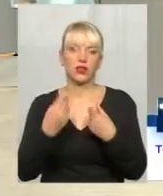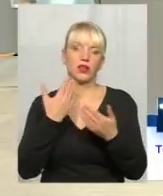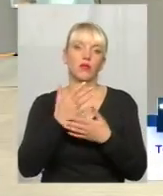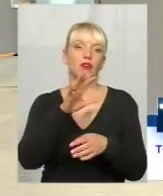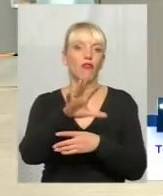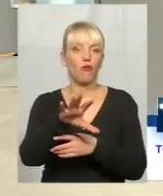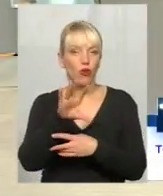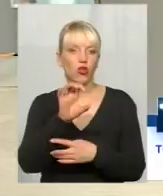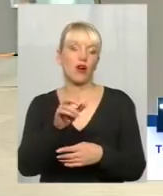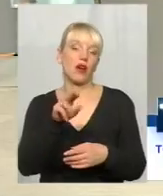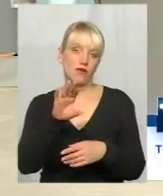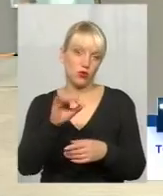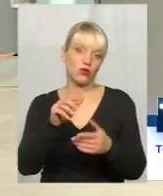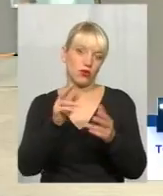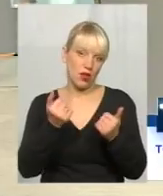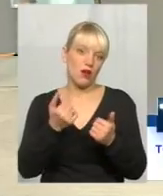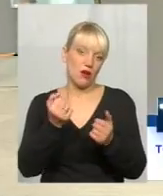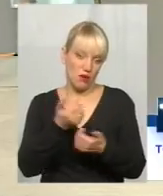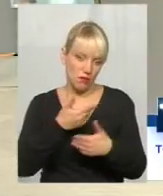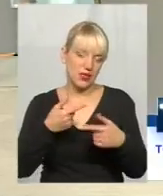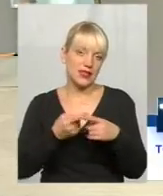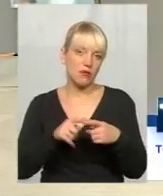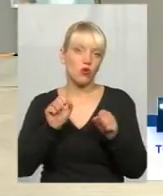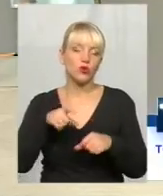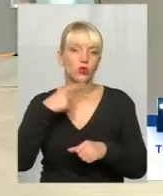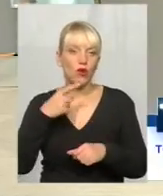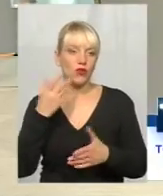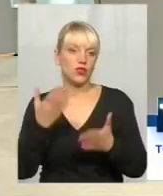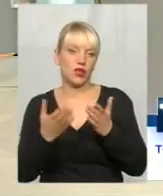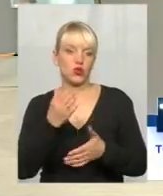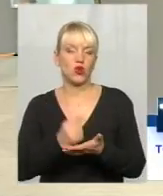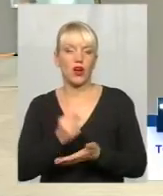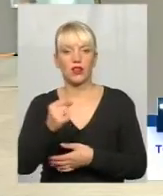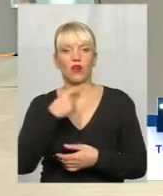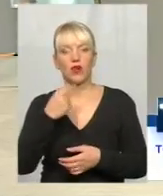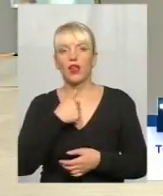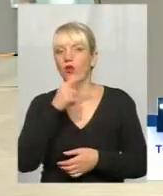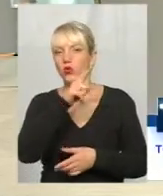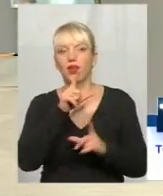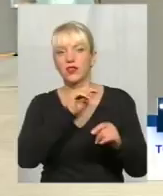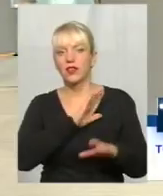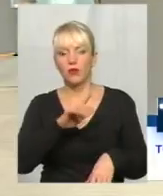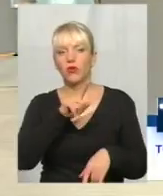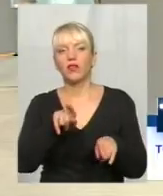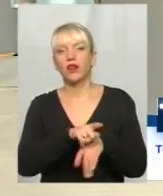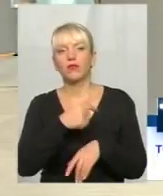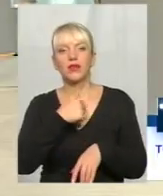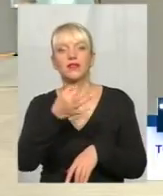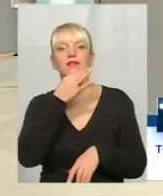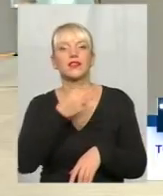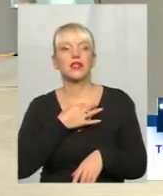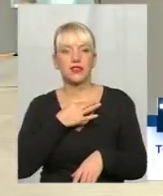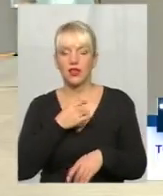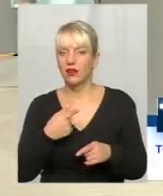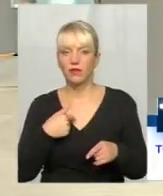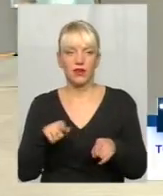тоді ми можемо про це говорити. Тобто, якщо кандидат каже, ну, а я туди не їздив, це мені так сказали, ми